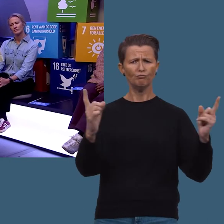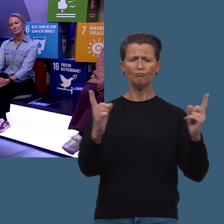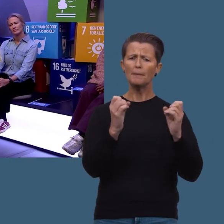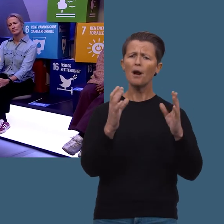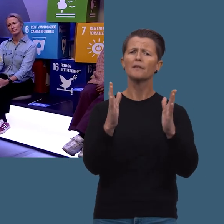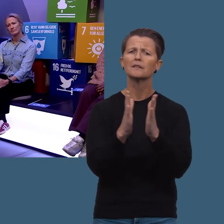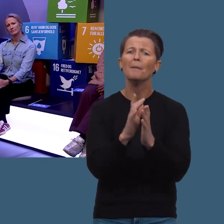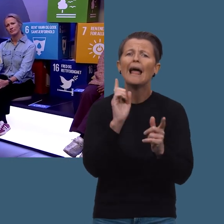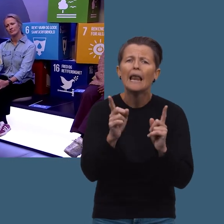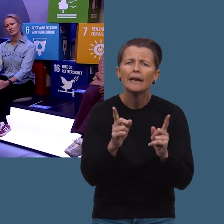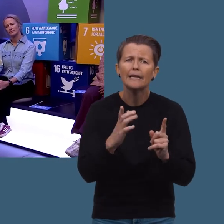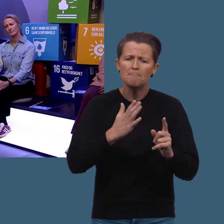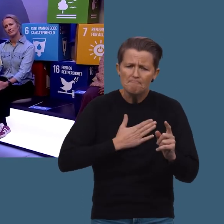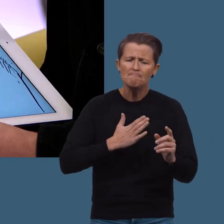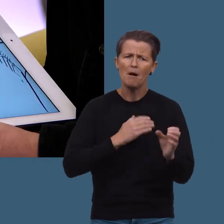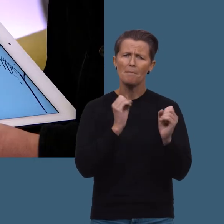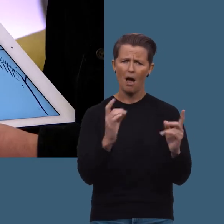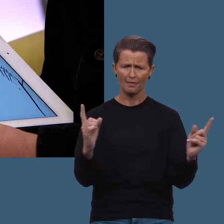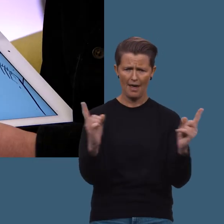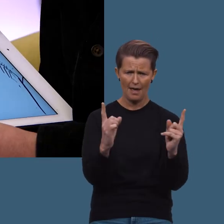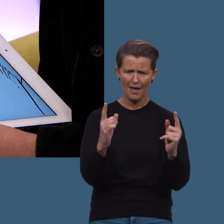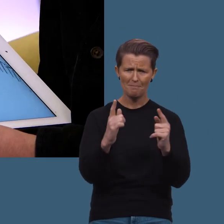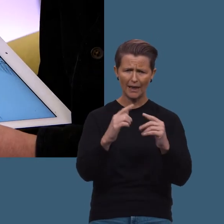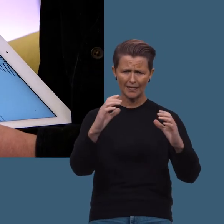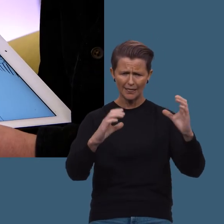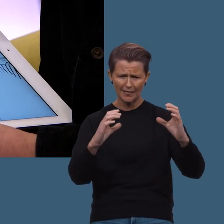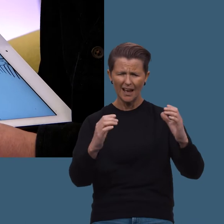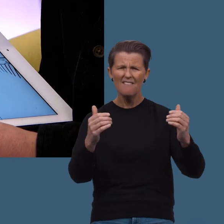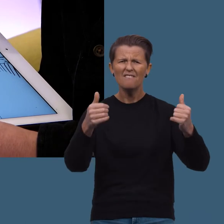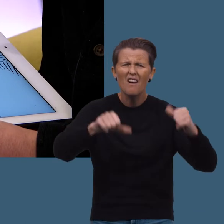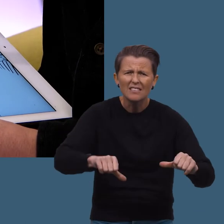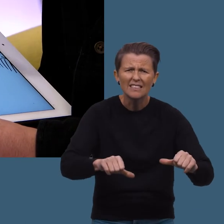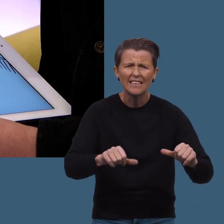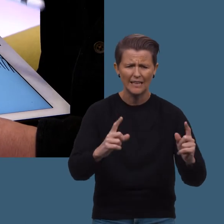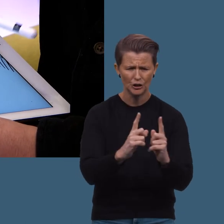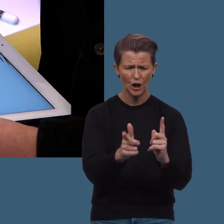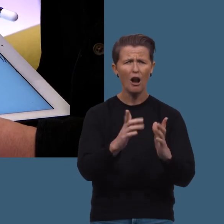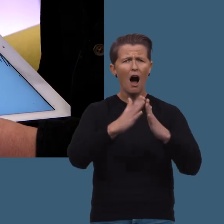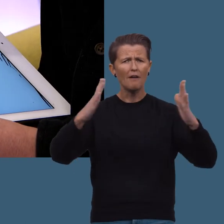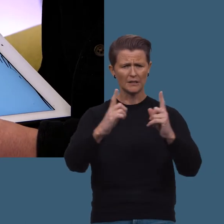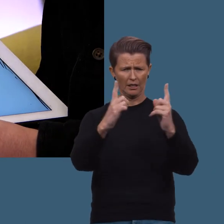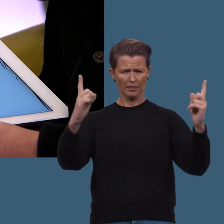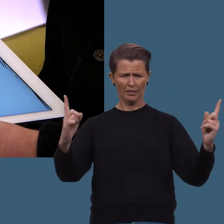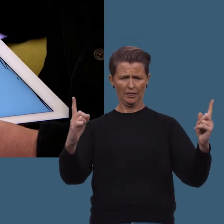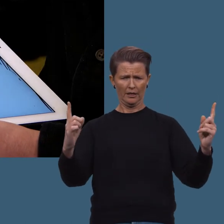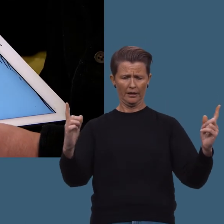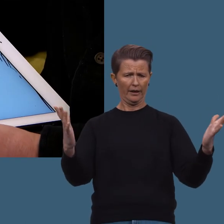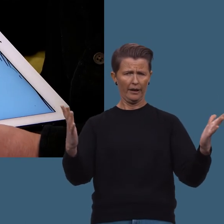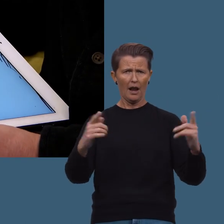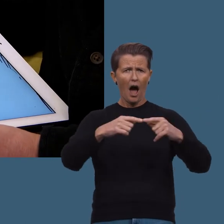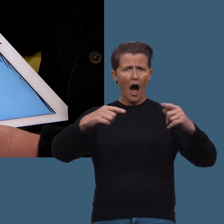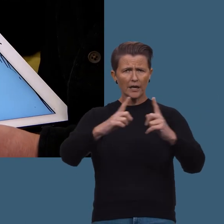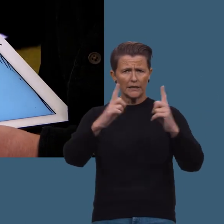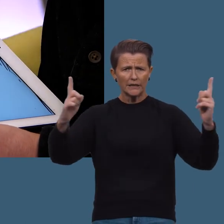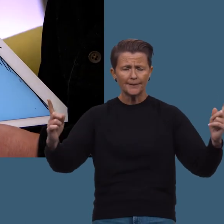prater sammen. Det vil si, de vil så gjerne prate sammen. Men det er vanskelig. Ja, er for langt over. Ja, det er for langt over, ikke sant?